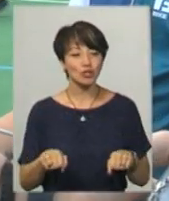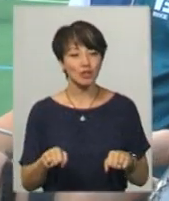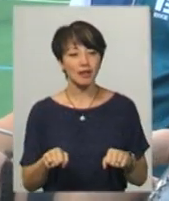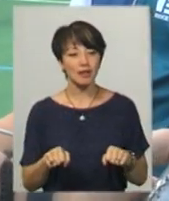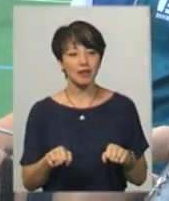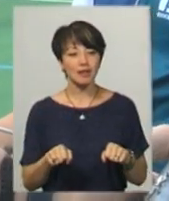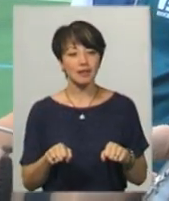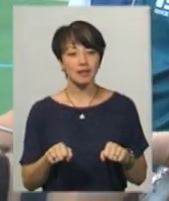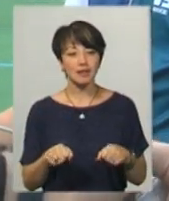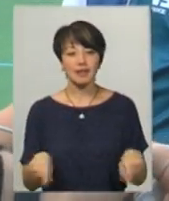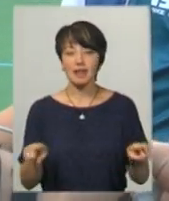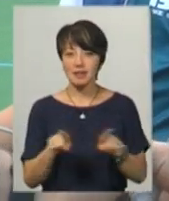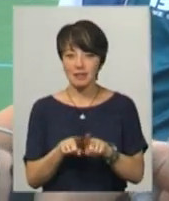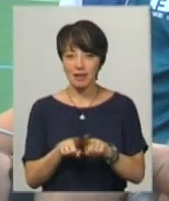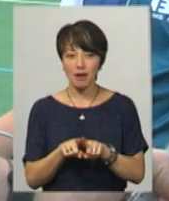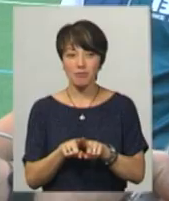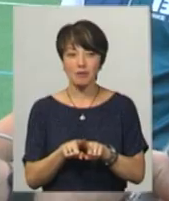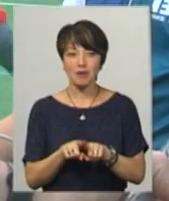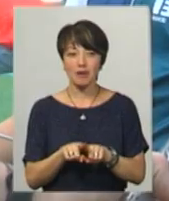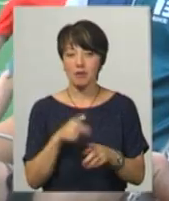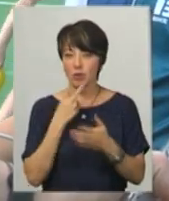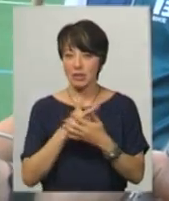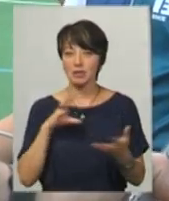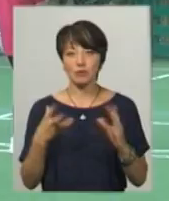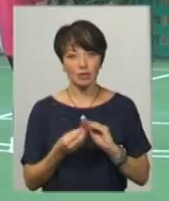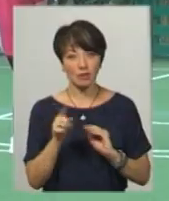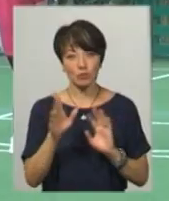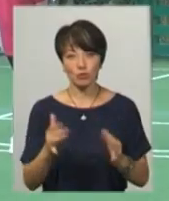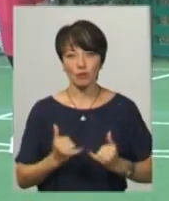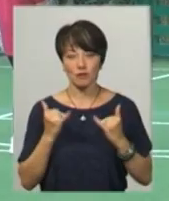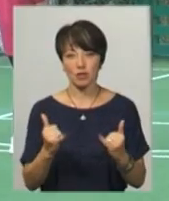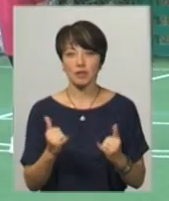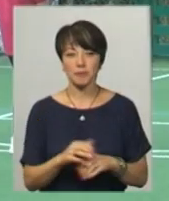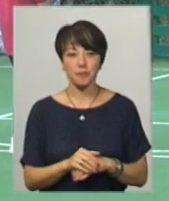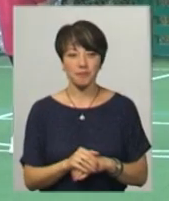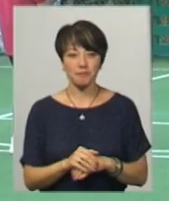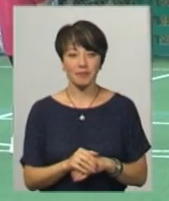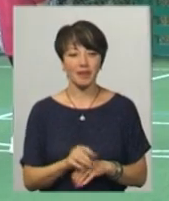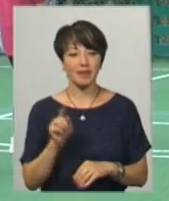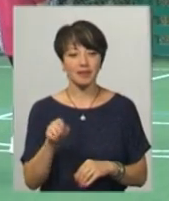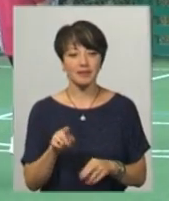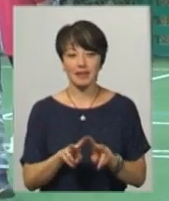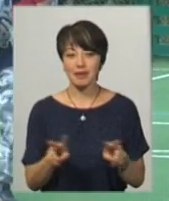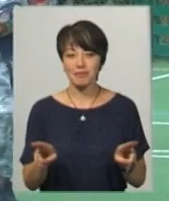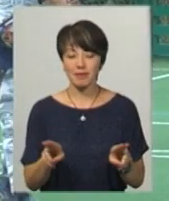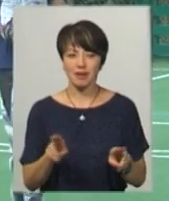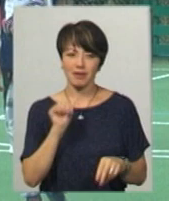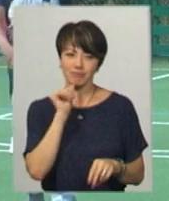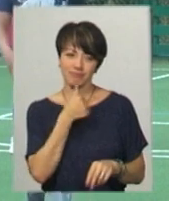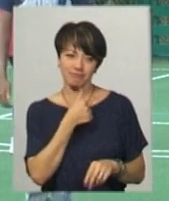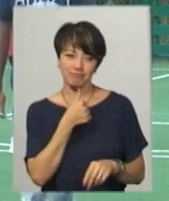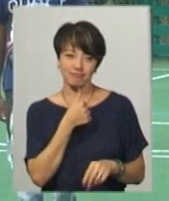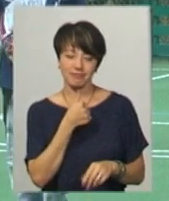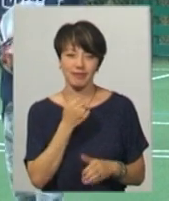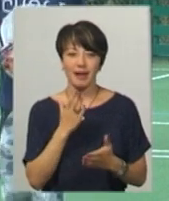Можна так само показати результати і тебе там треба поважати. Поки ти єш на машині, як лентяй, а